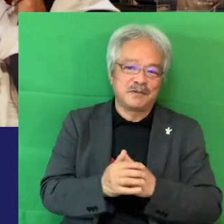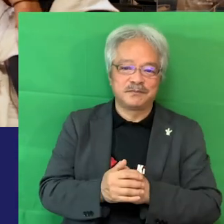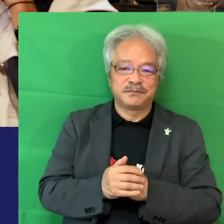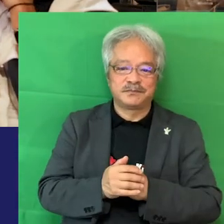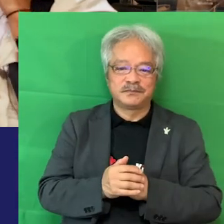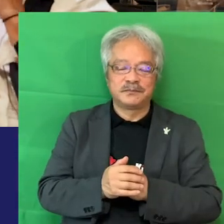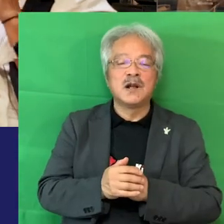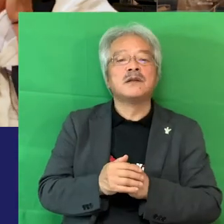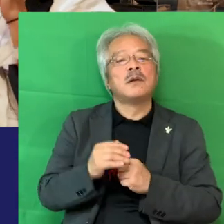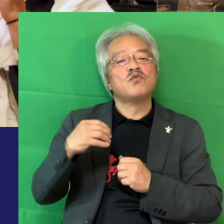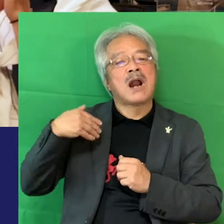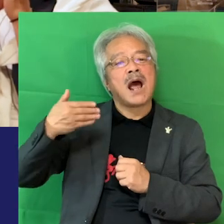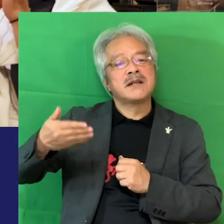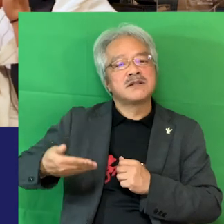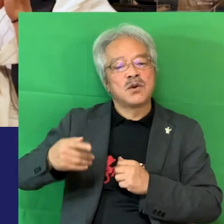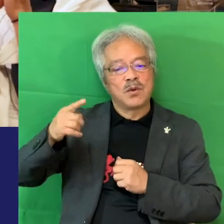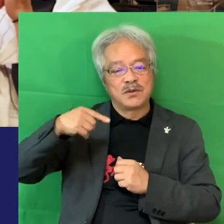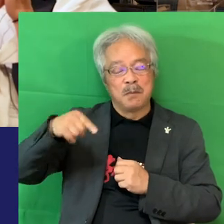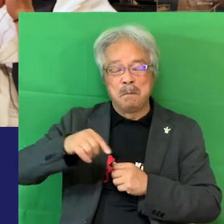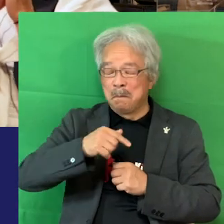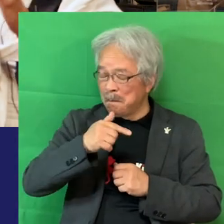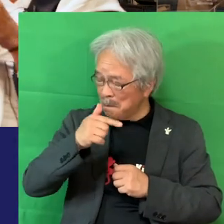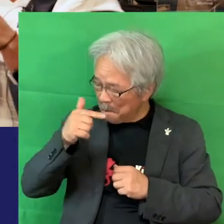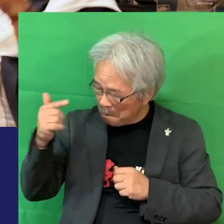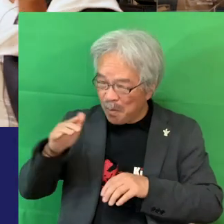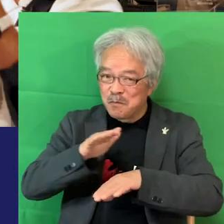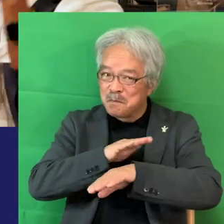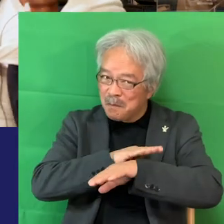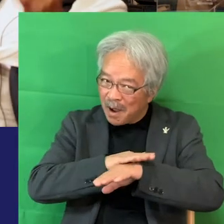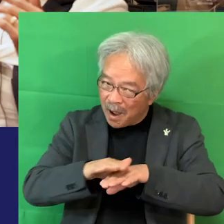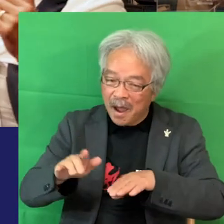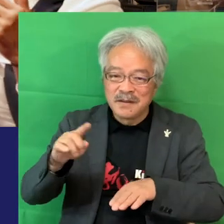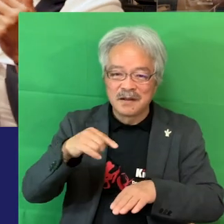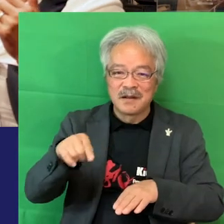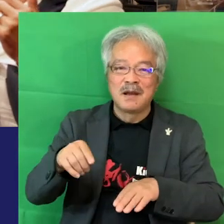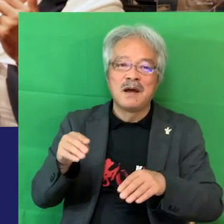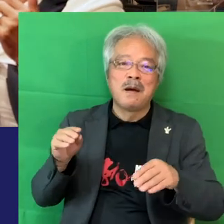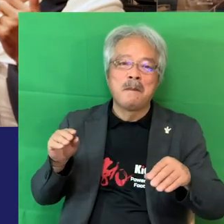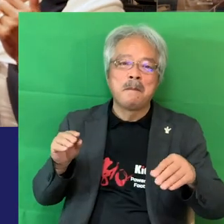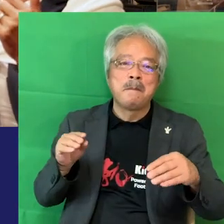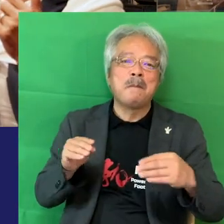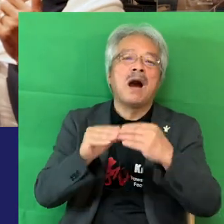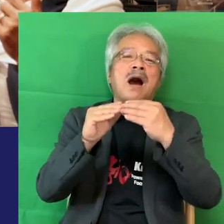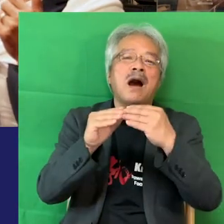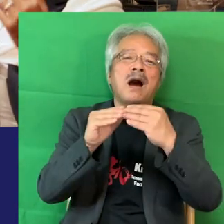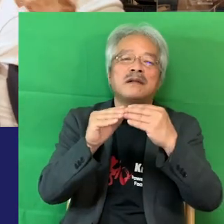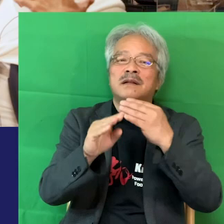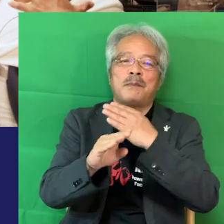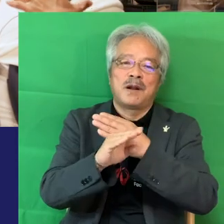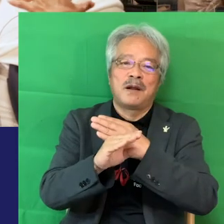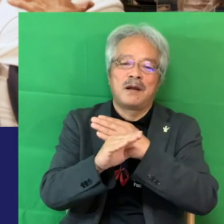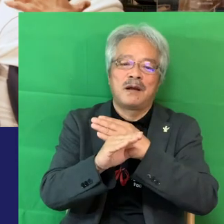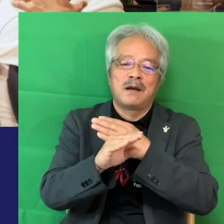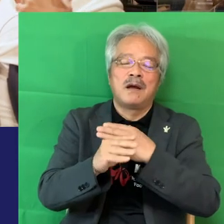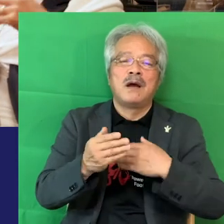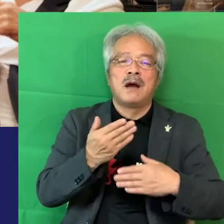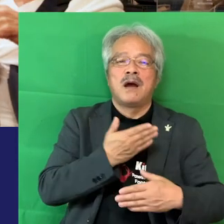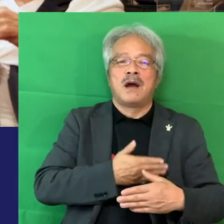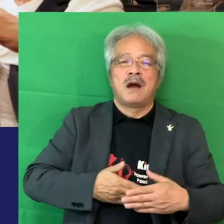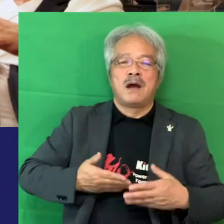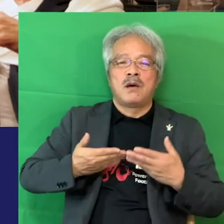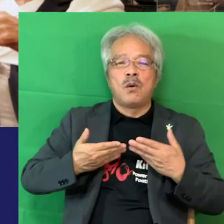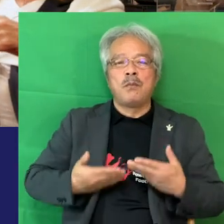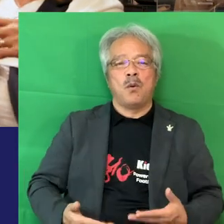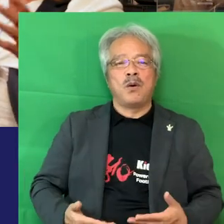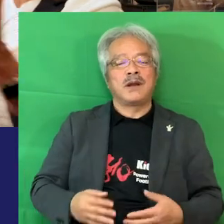人フランスの人だけめちゃめちゃういでしょでガーンってぶつかっちゃいけないのこれやっぱりこう柔道障害があるないから